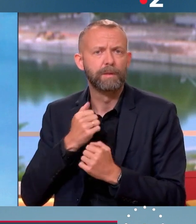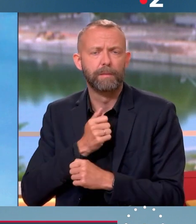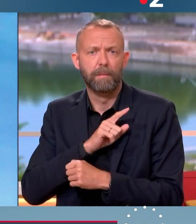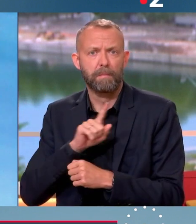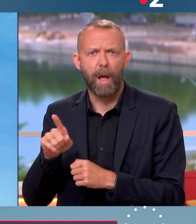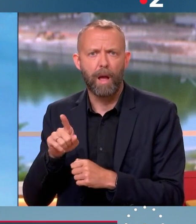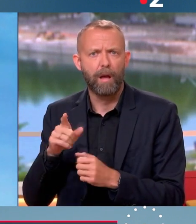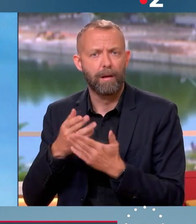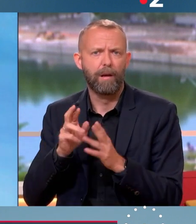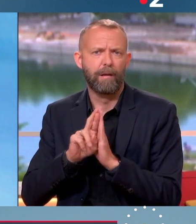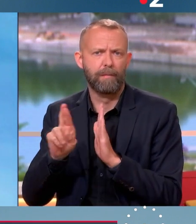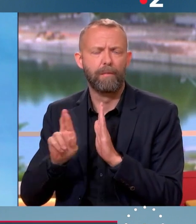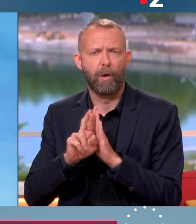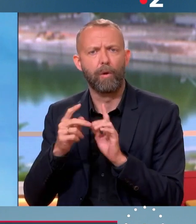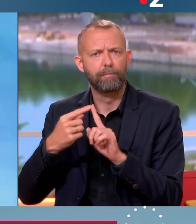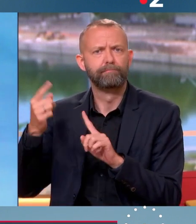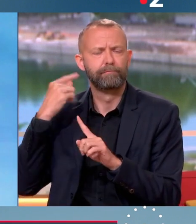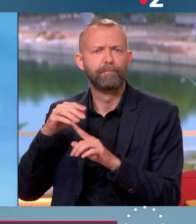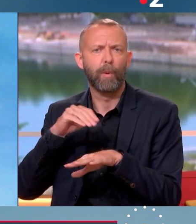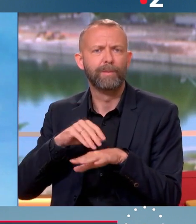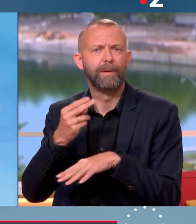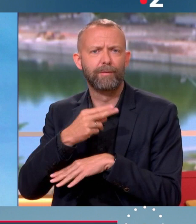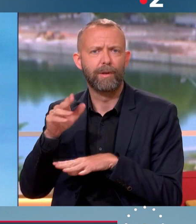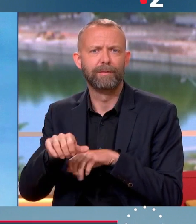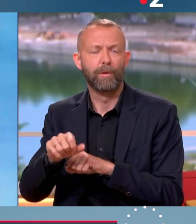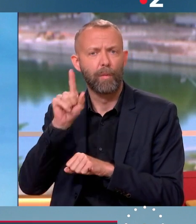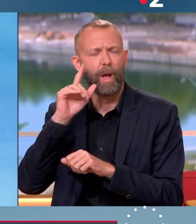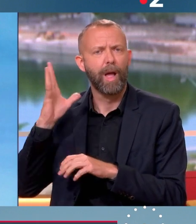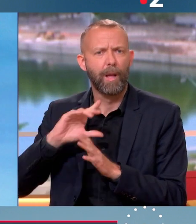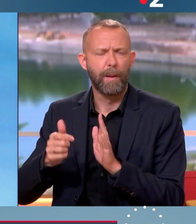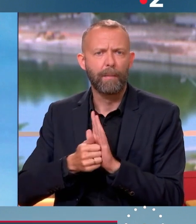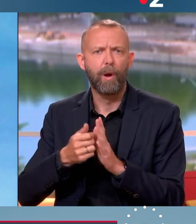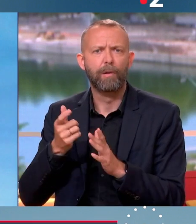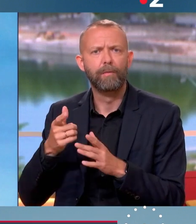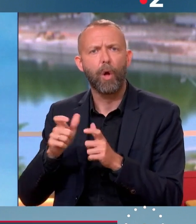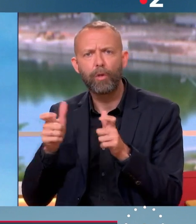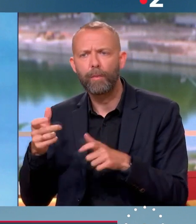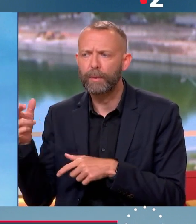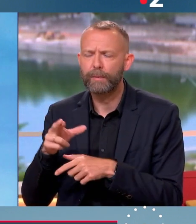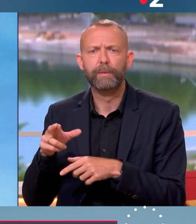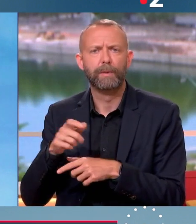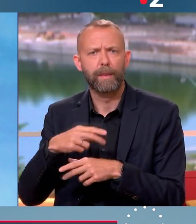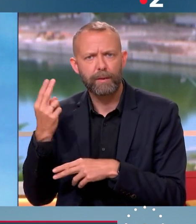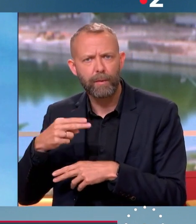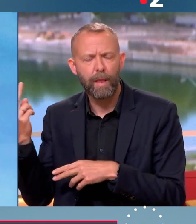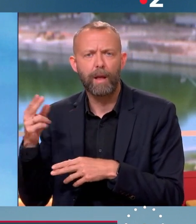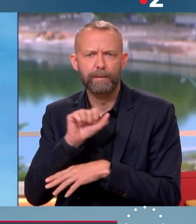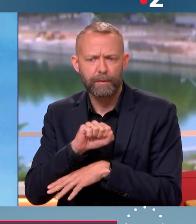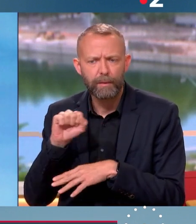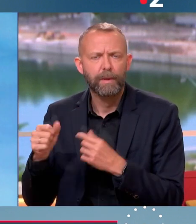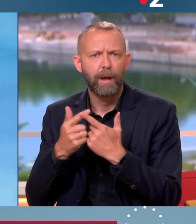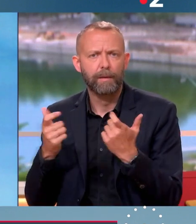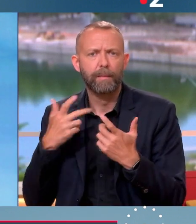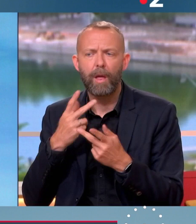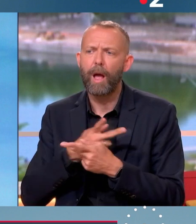précisément cette référence au Conseil national de la résistance, parce qu'à l'époque c'était les nationalisations, c'était la sécurité sociale, et aujourd'hui c'est l'annonce d'une